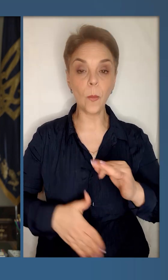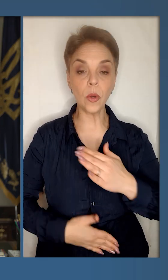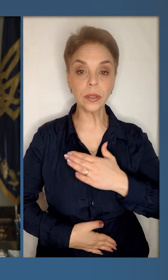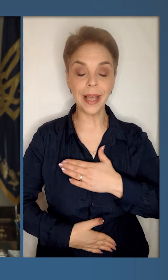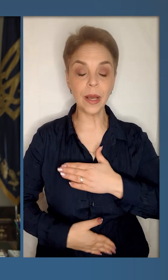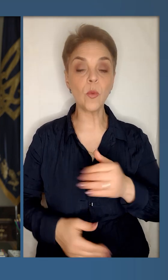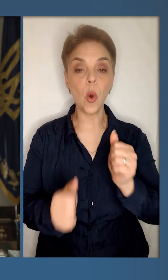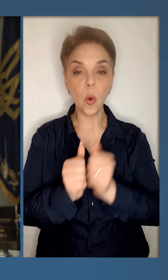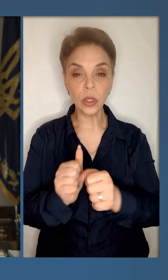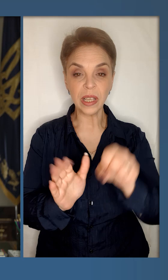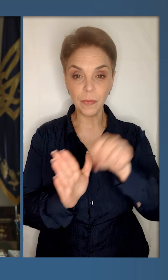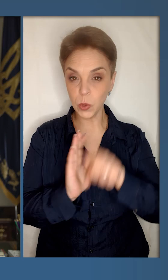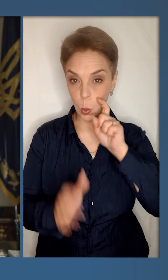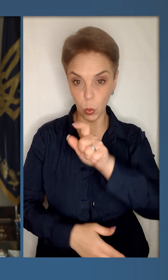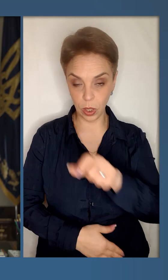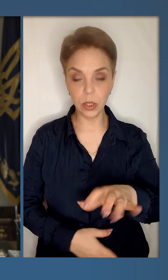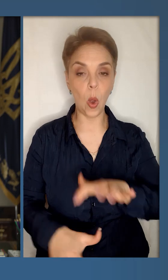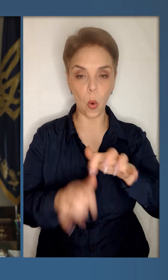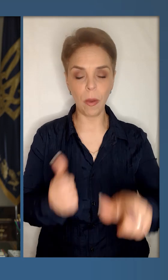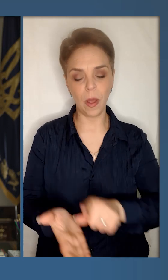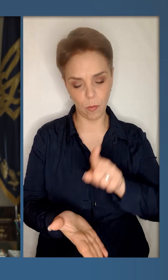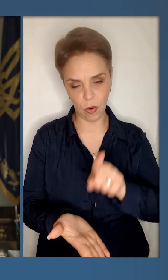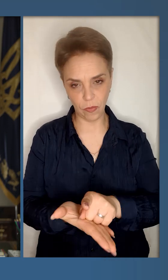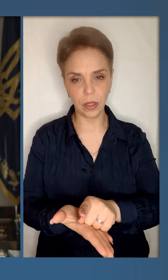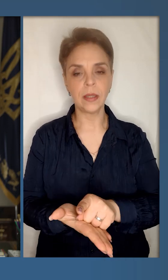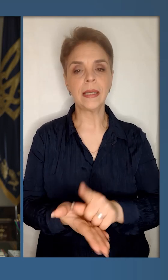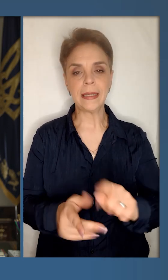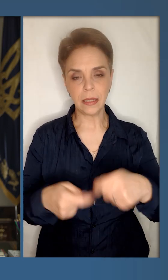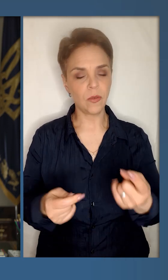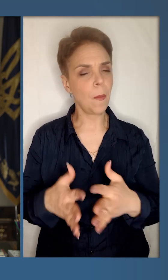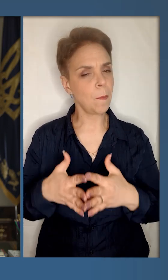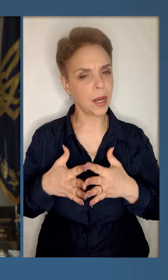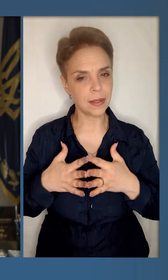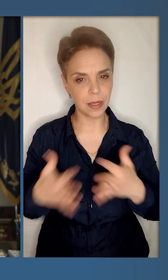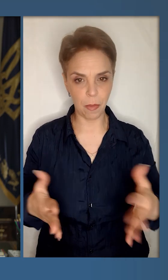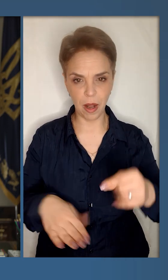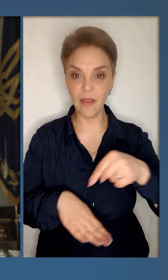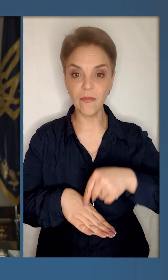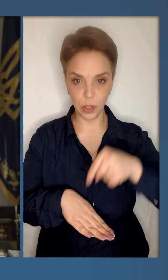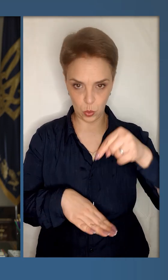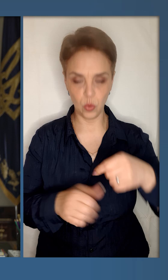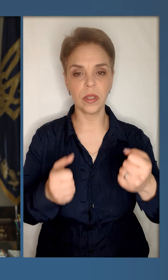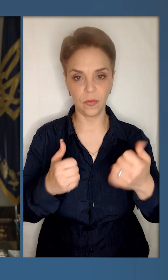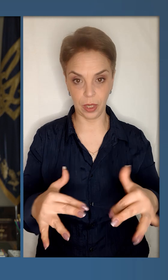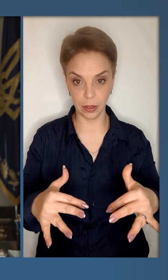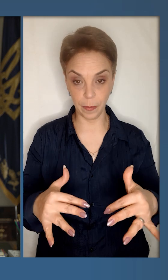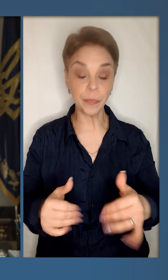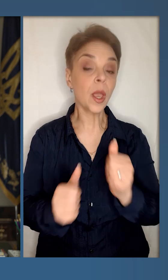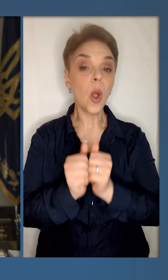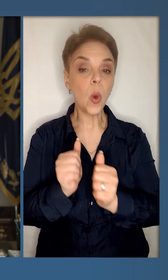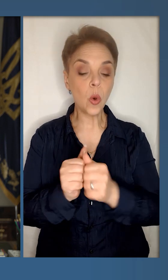позиціях, за кожне вбивство українців, окупант повинен нести свої максимально відчутні